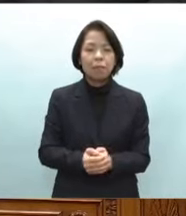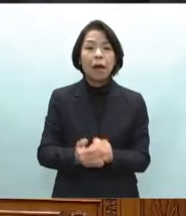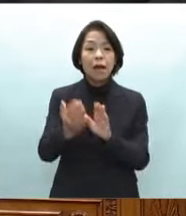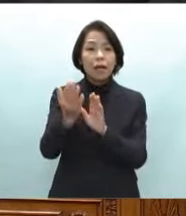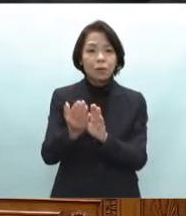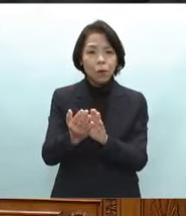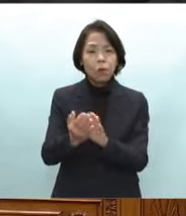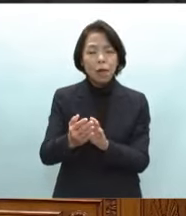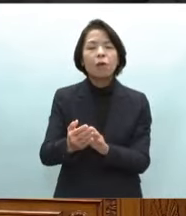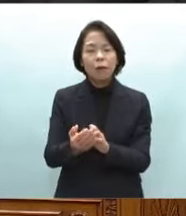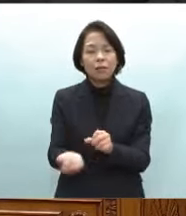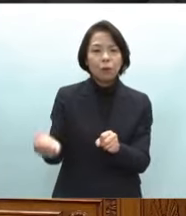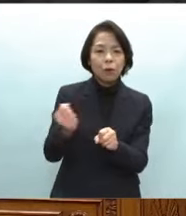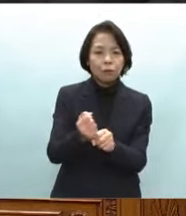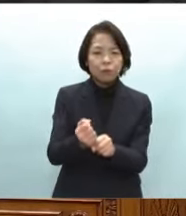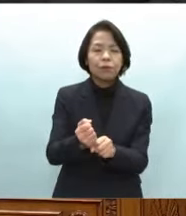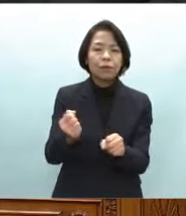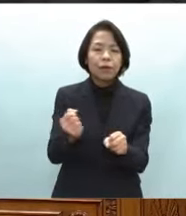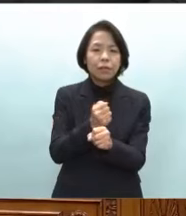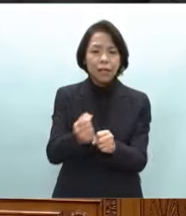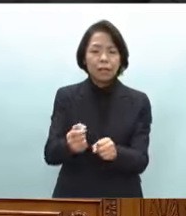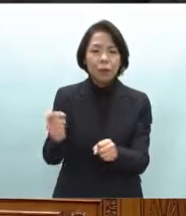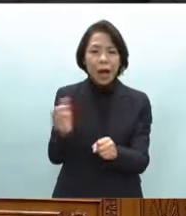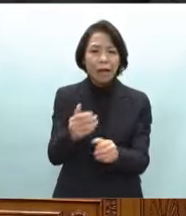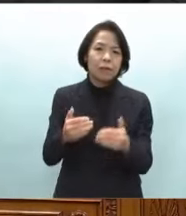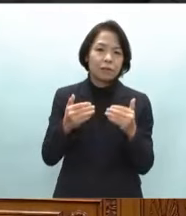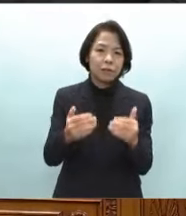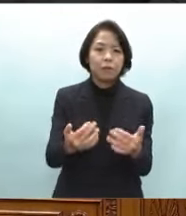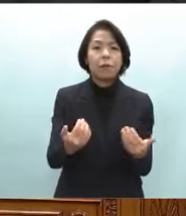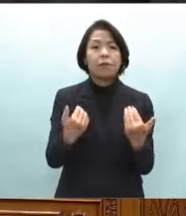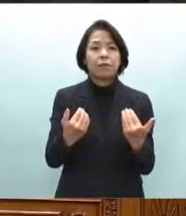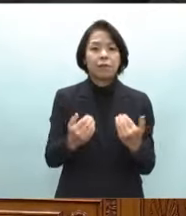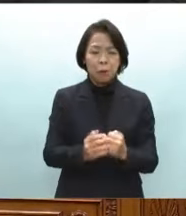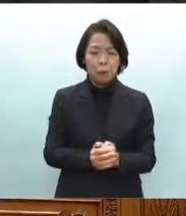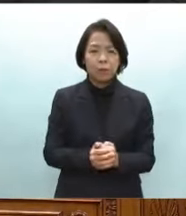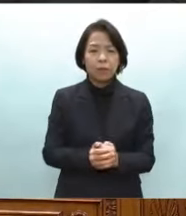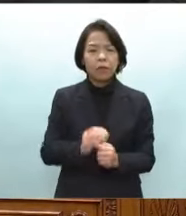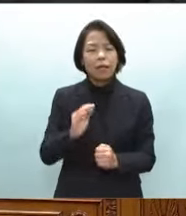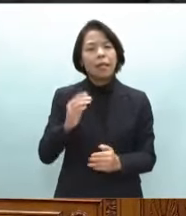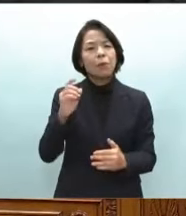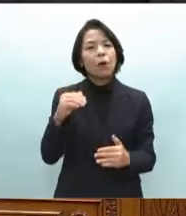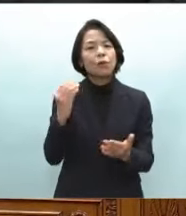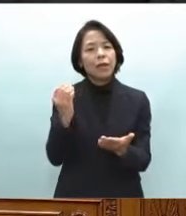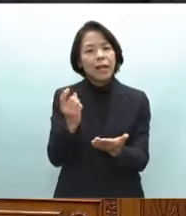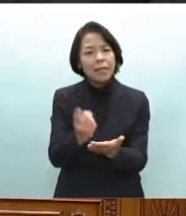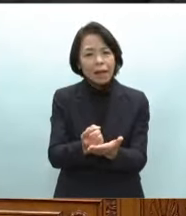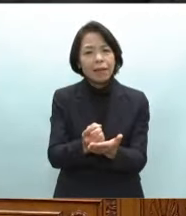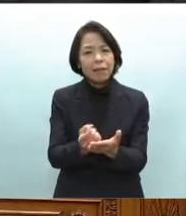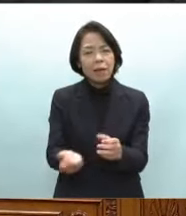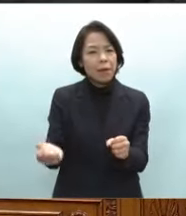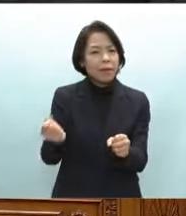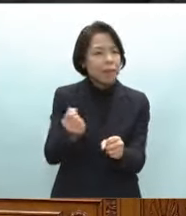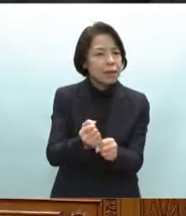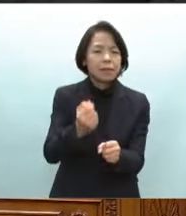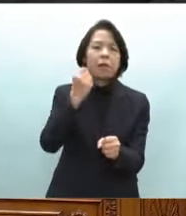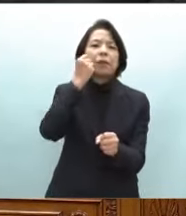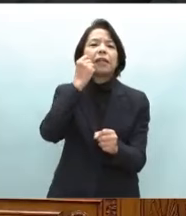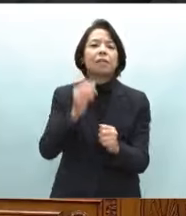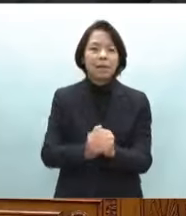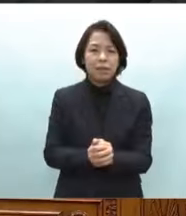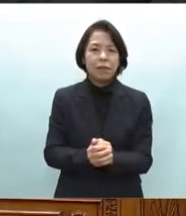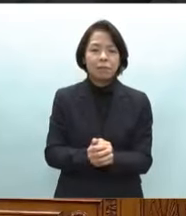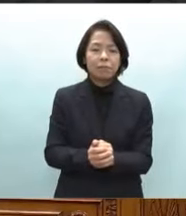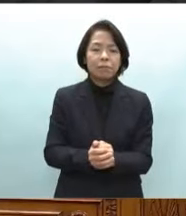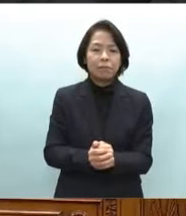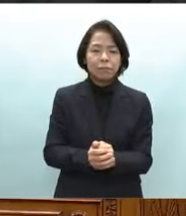を迅速に進めることでありますしかしそれだけでは野党は再生できません人口減少